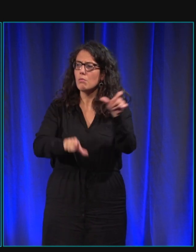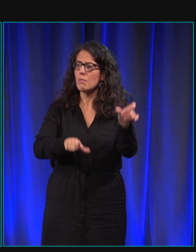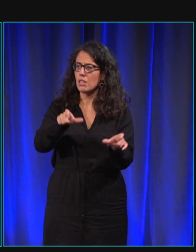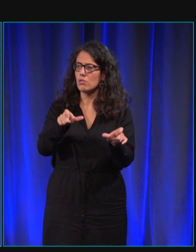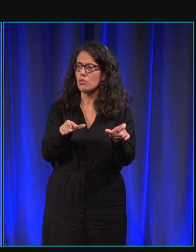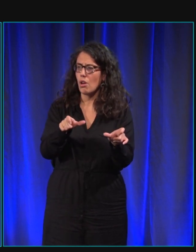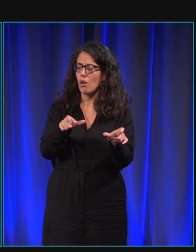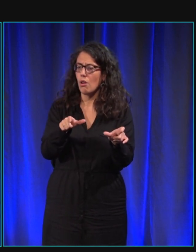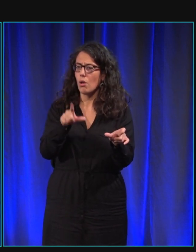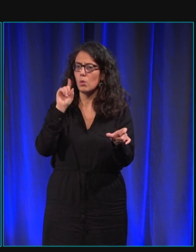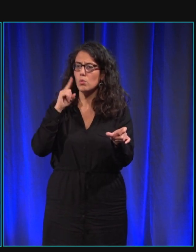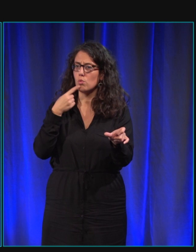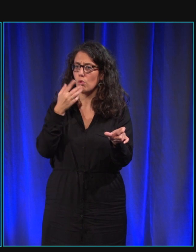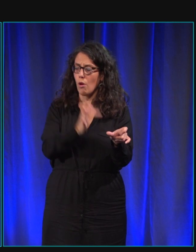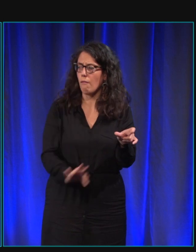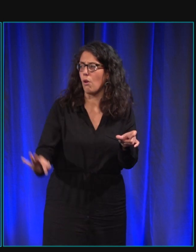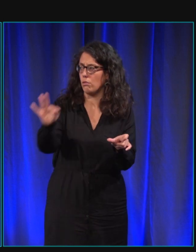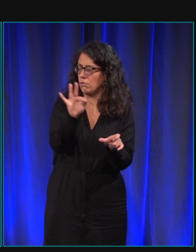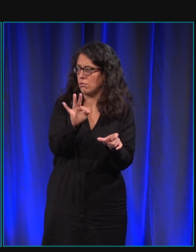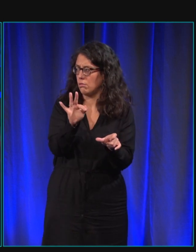qui ont des problèmes de surdité en France